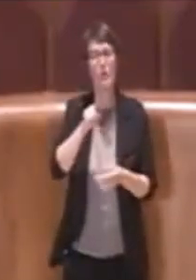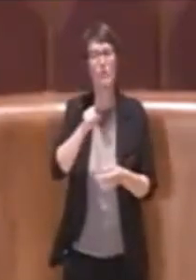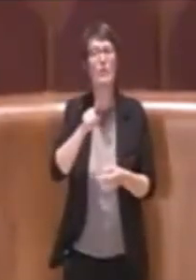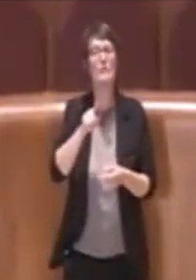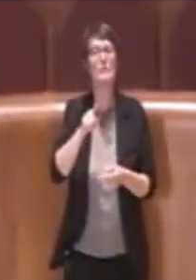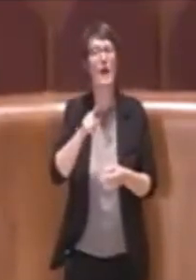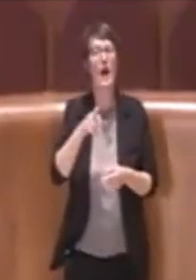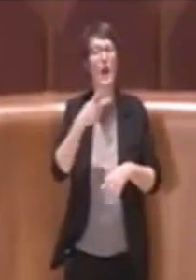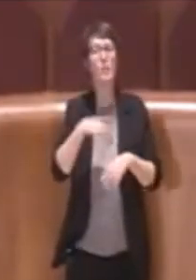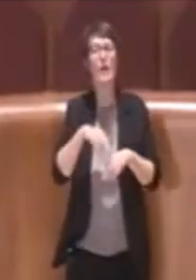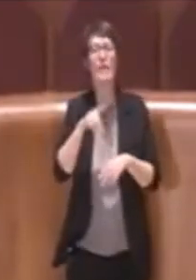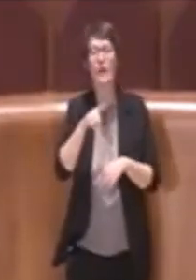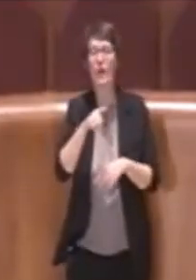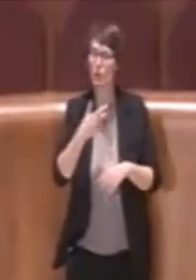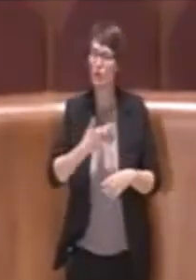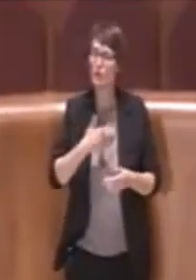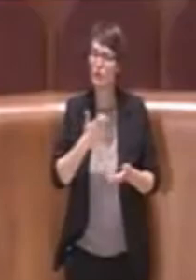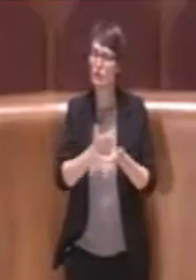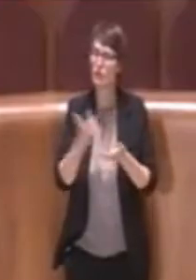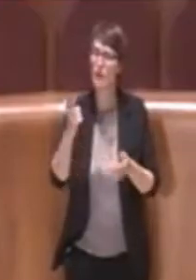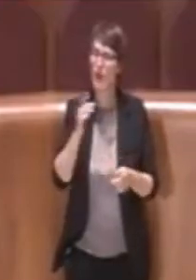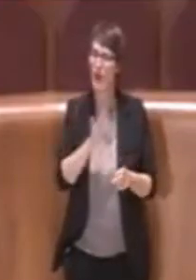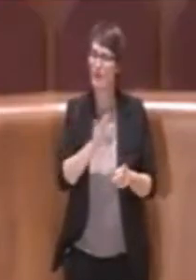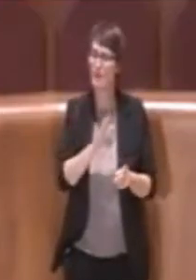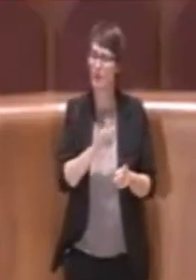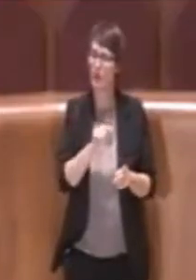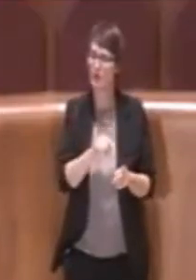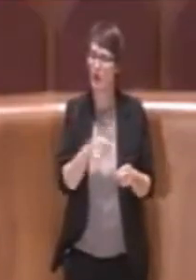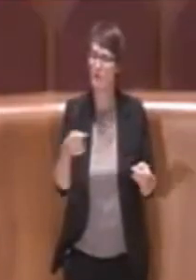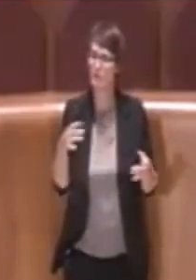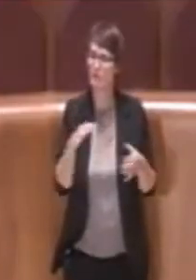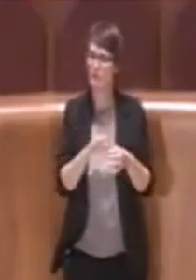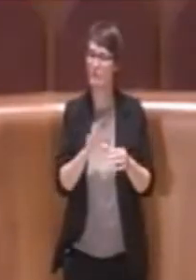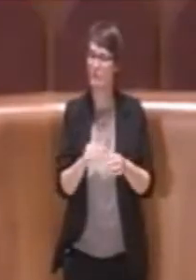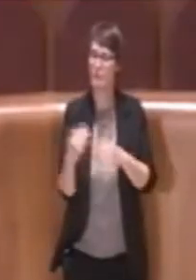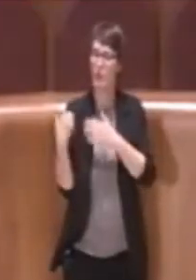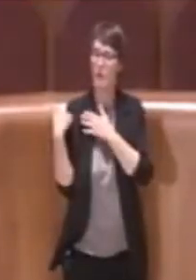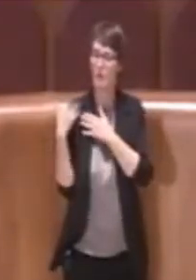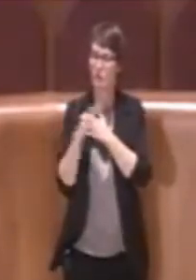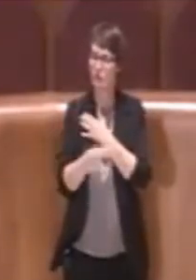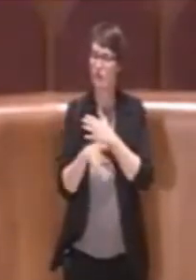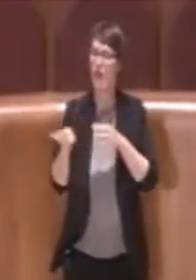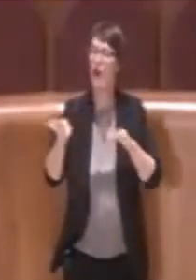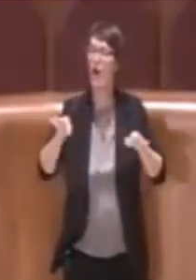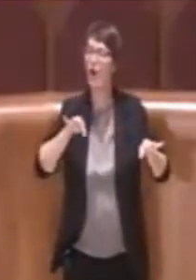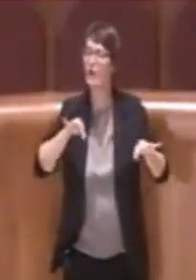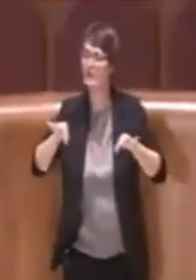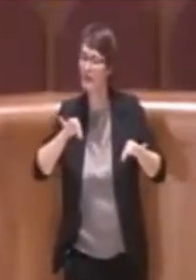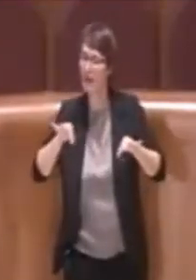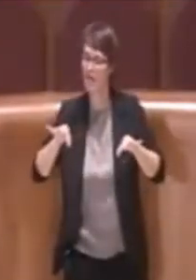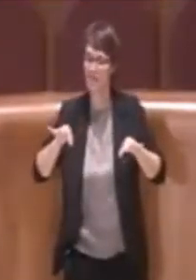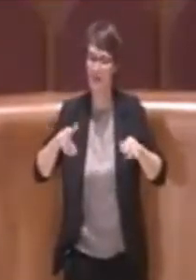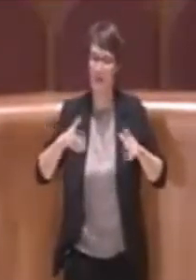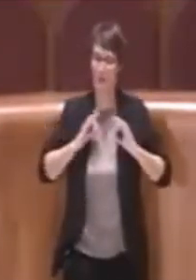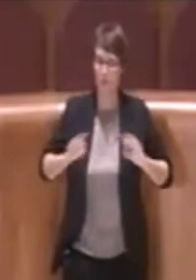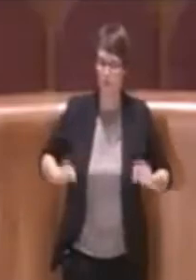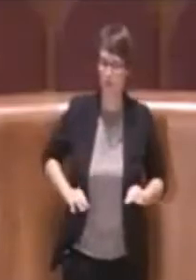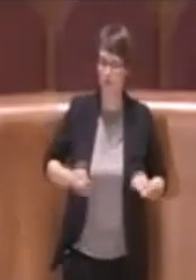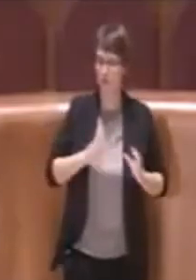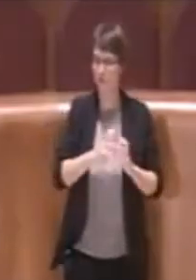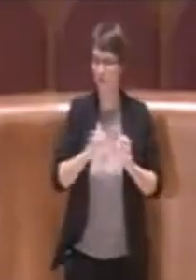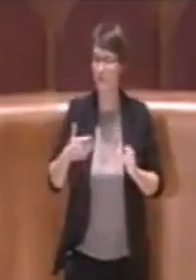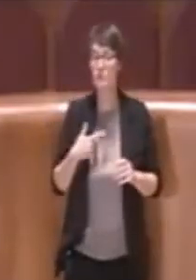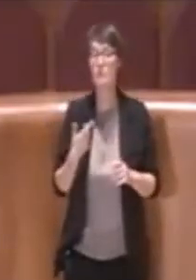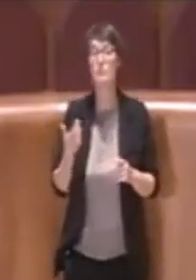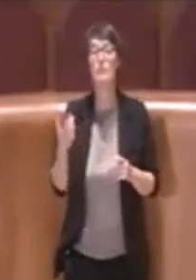importanza su questo compito di coordinamento delle forze dell'ordine per il contrasto ai roghi tossici, io